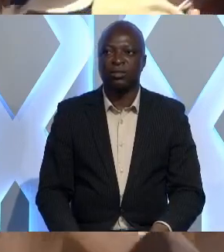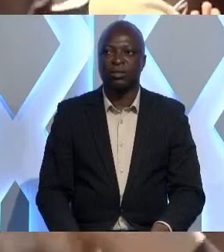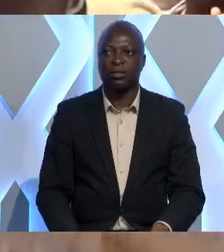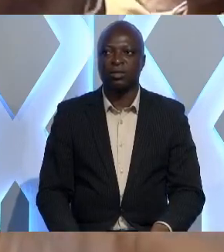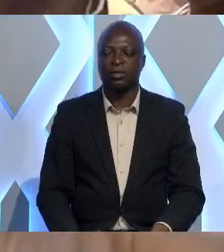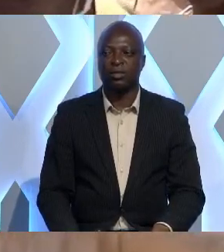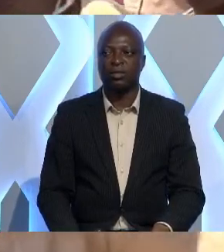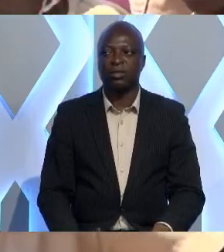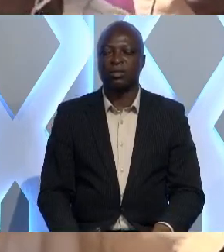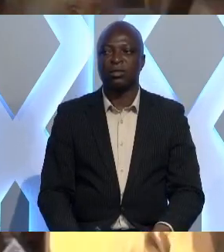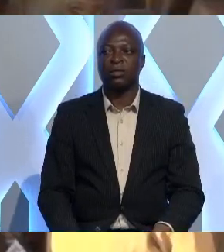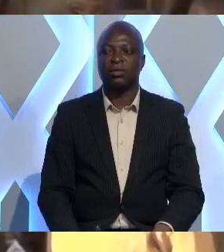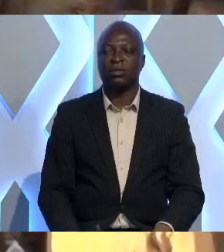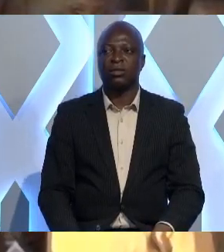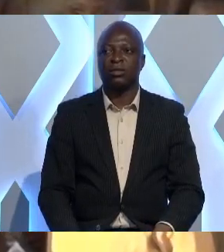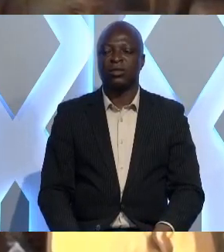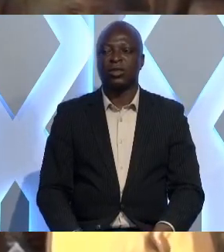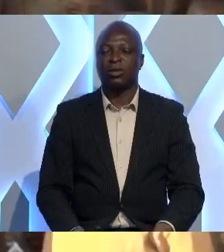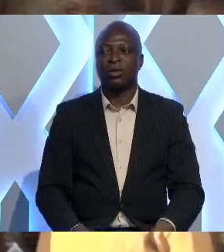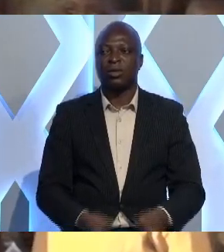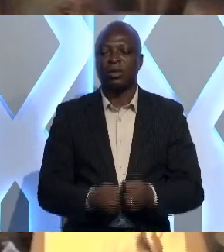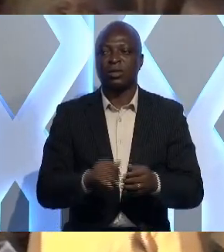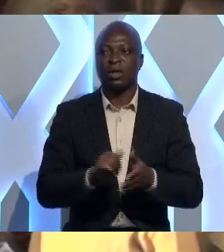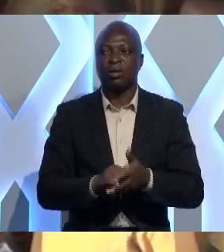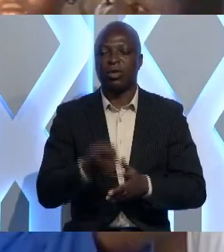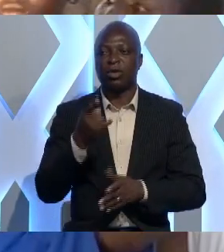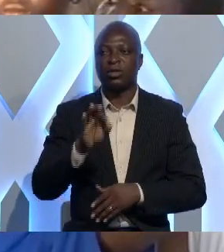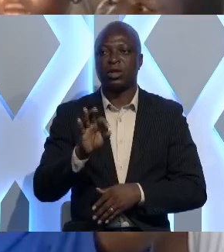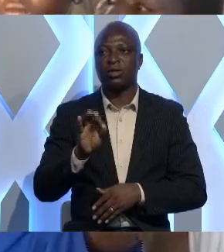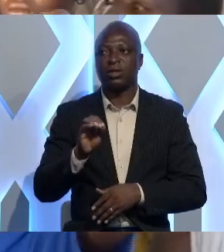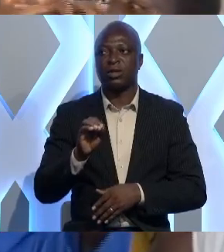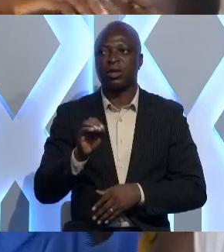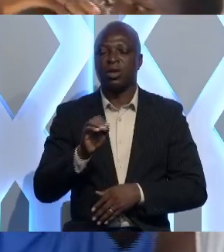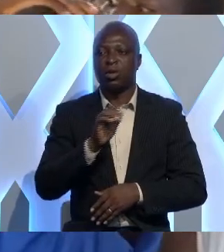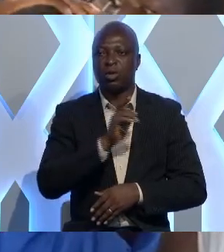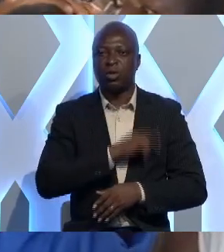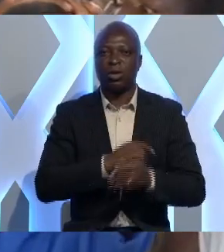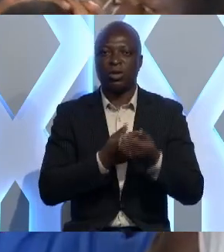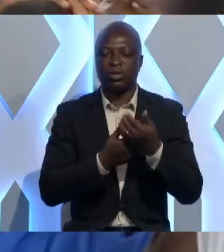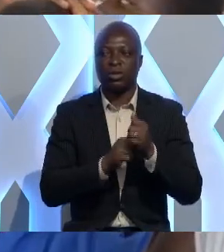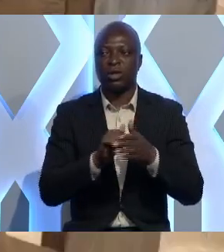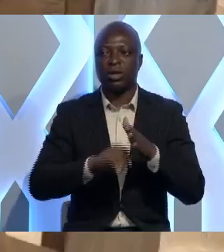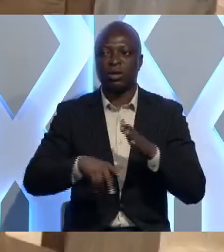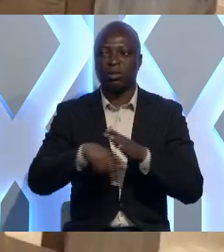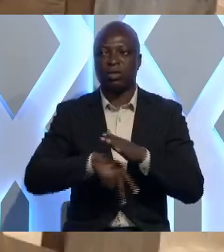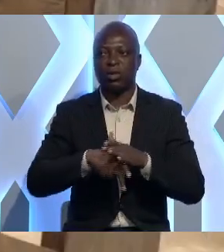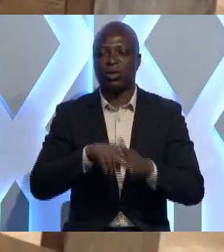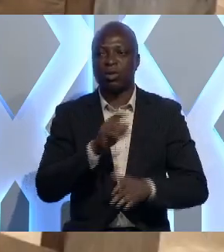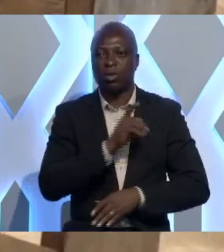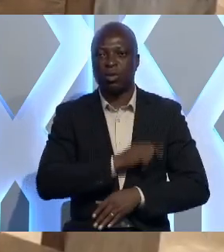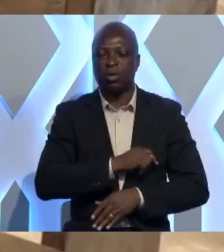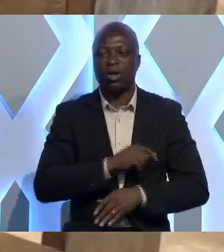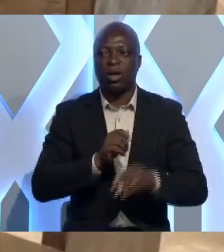De 95% en 1990, le taux de scolarisation en 2007 au pré-scolaire et au primaire au Togo